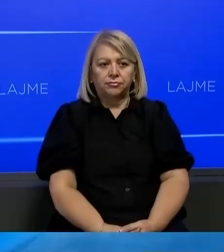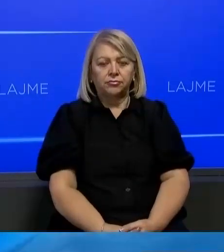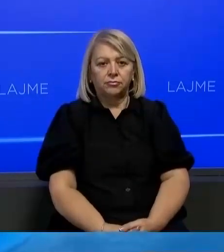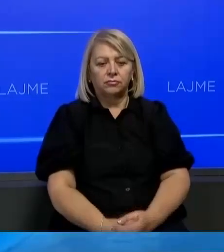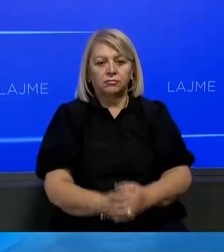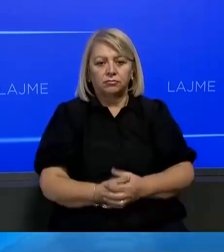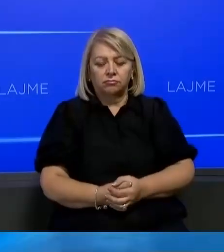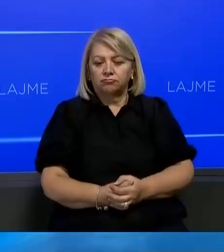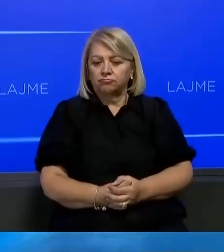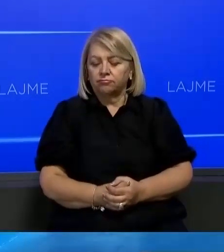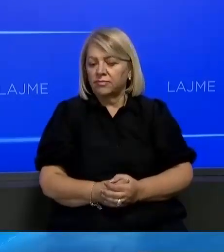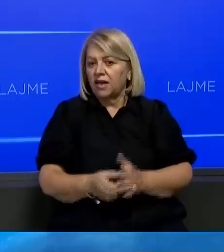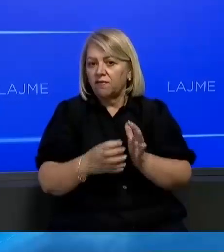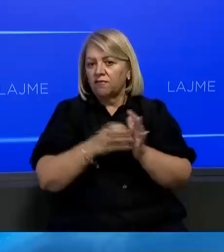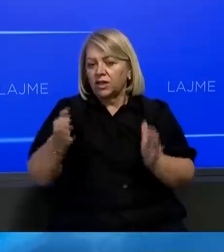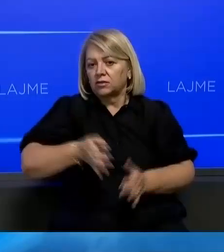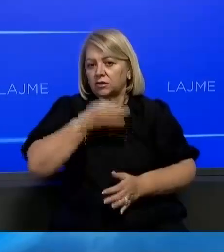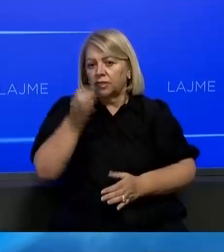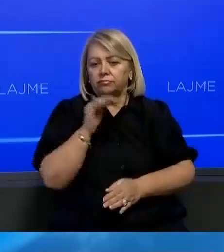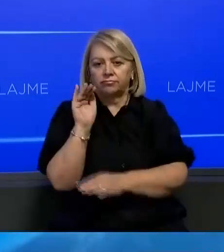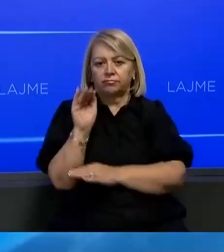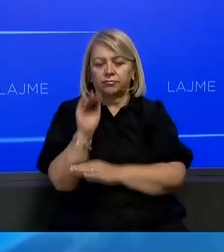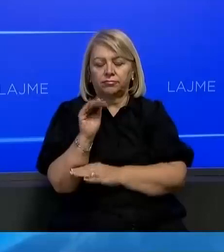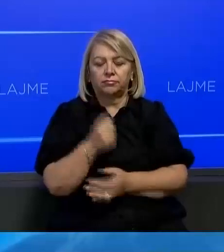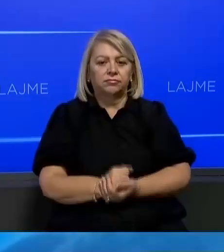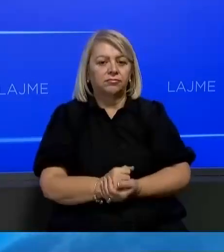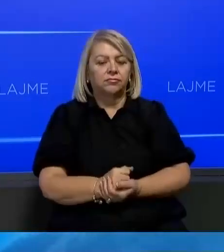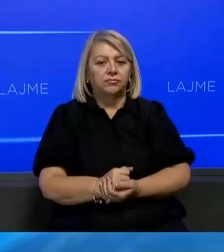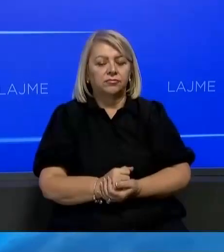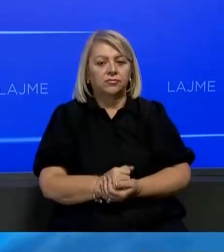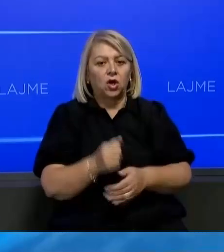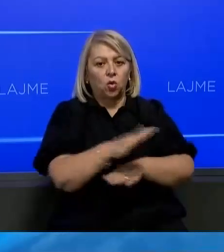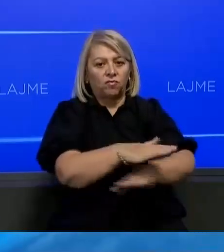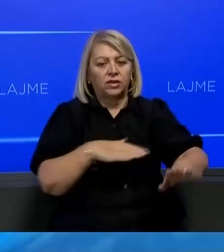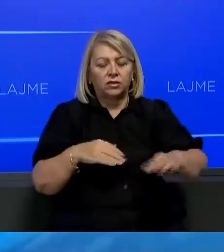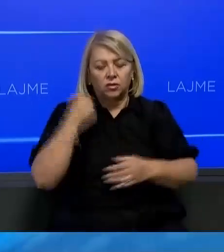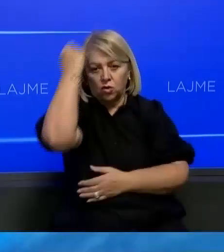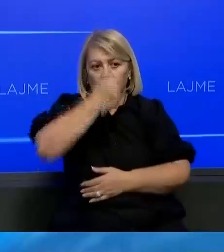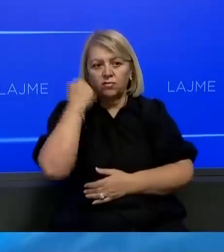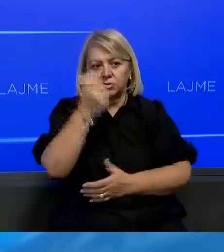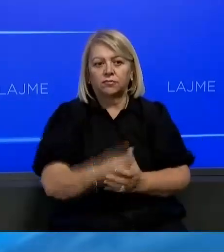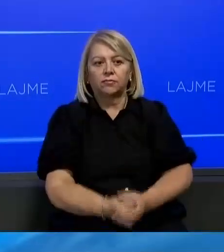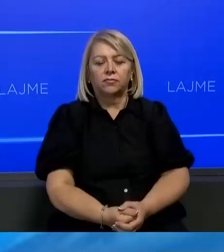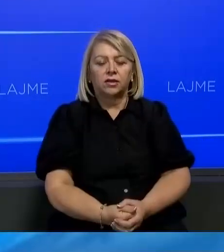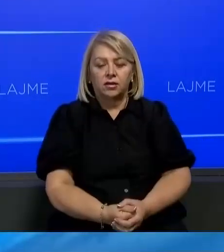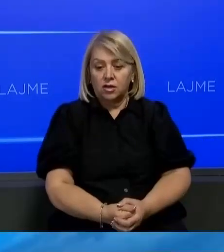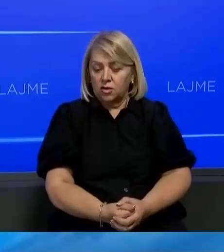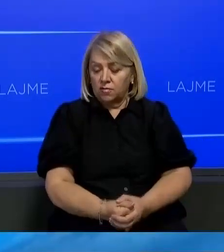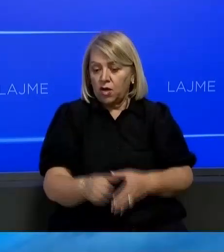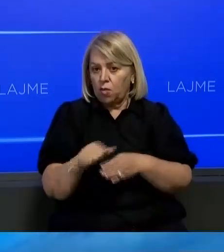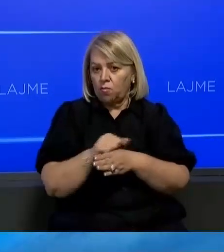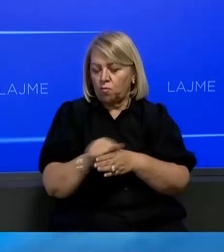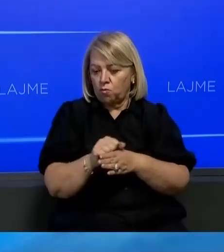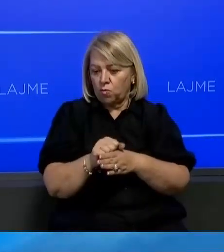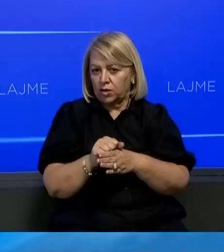Do t'indjekim në vazhdim në deklaratatë gjatë pjesës e partë seansës e kuvendit të Kosovës. Gjatë këtyre muajve,